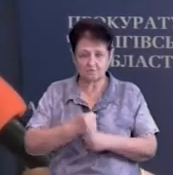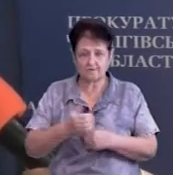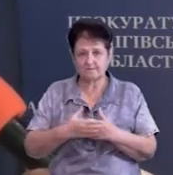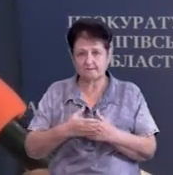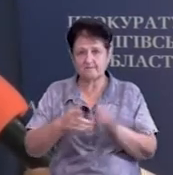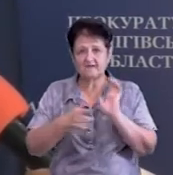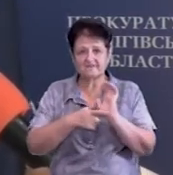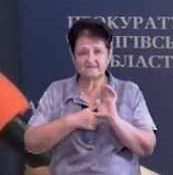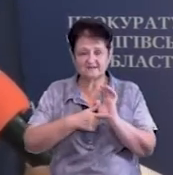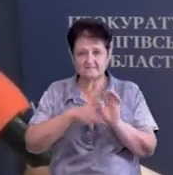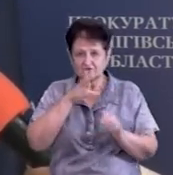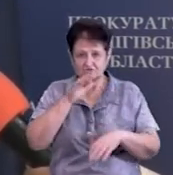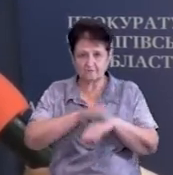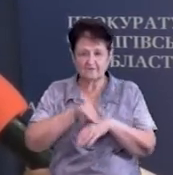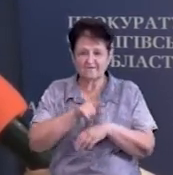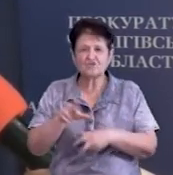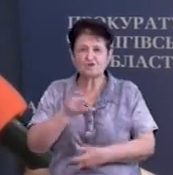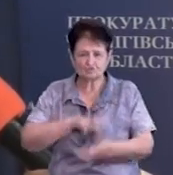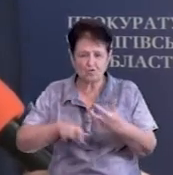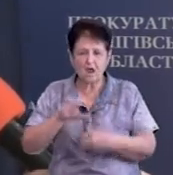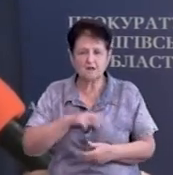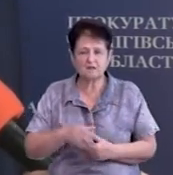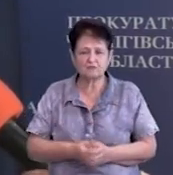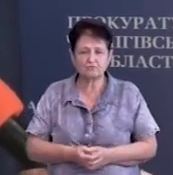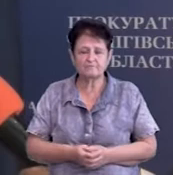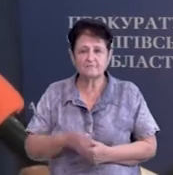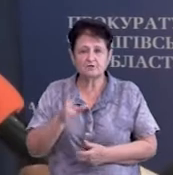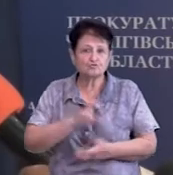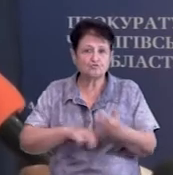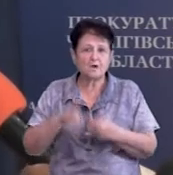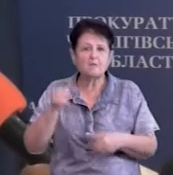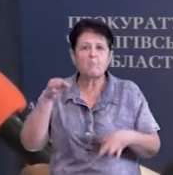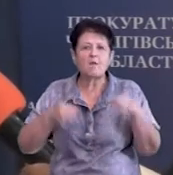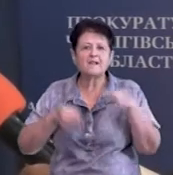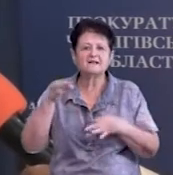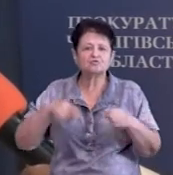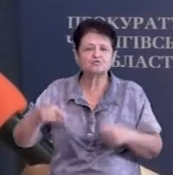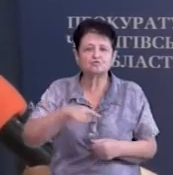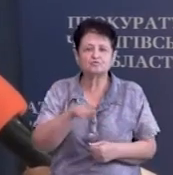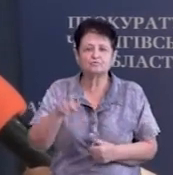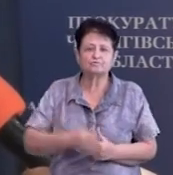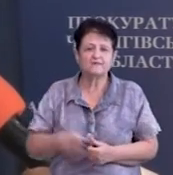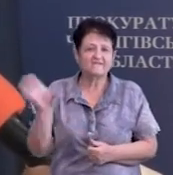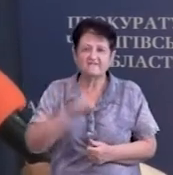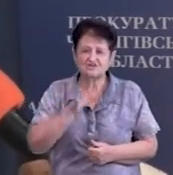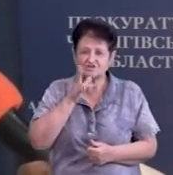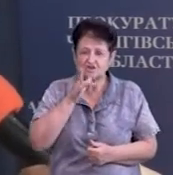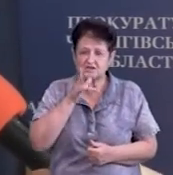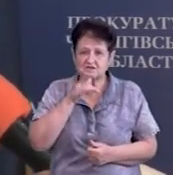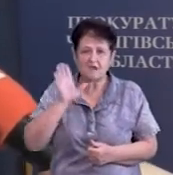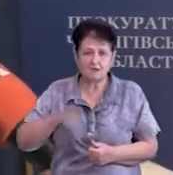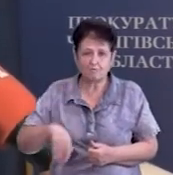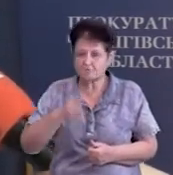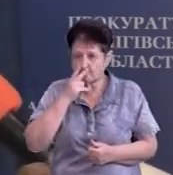приблизно в сьомій годині. Вони його шукали, шукали по лісу весь цей час, шукали,